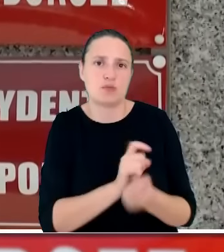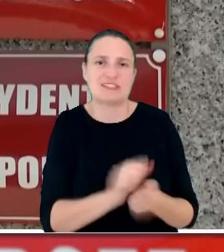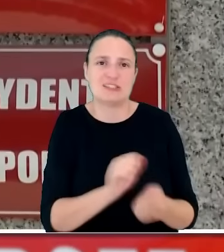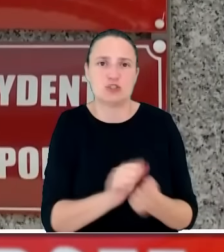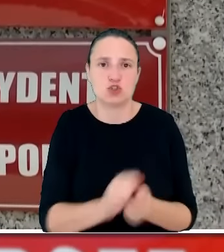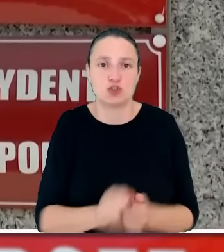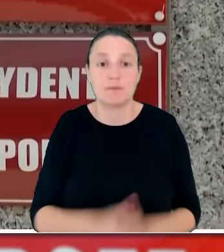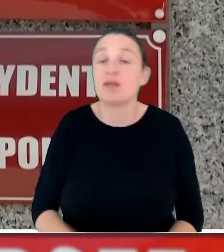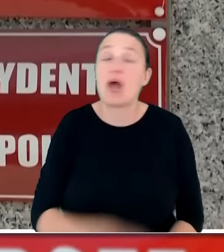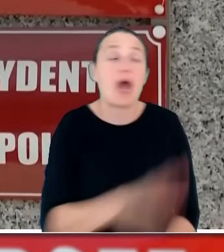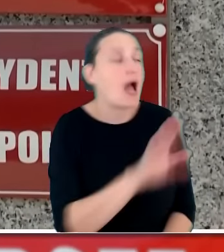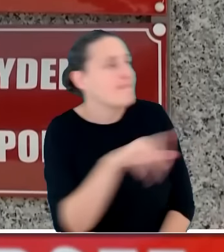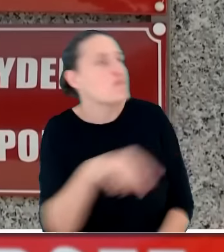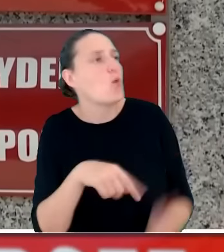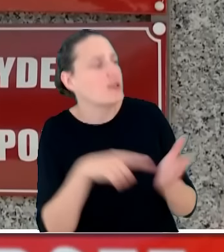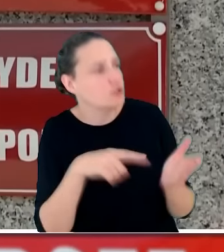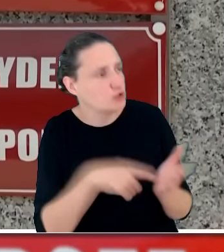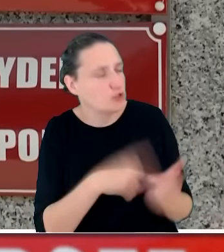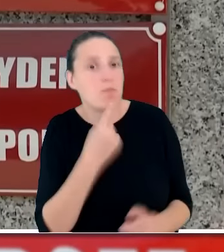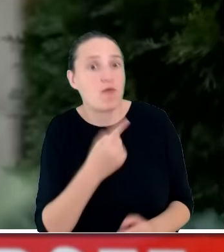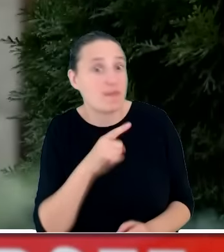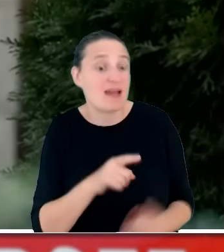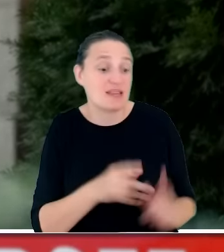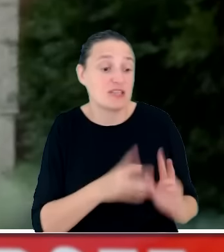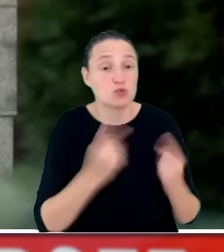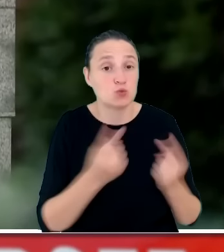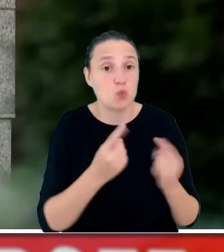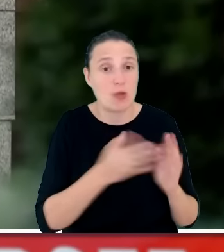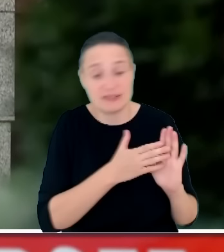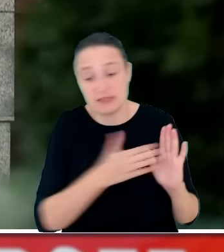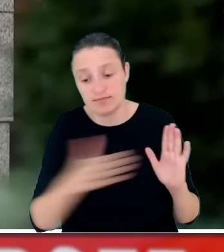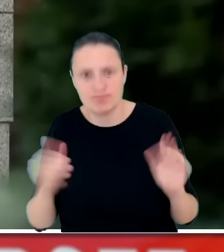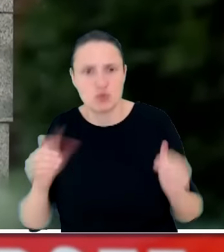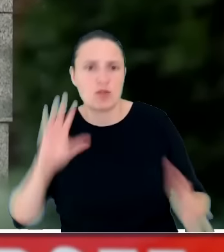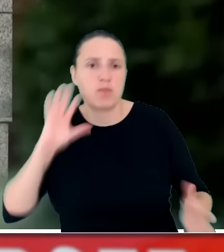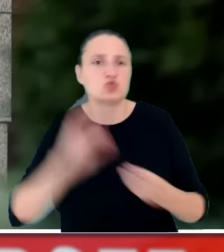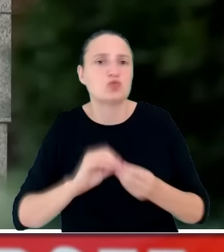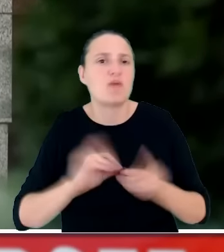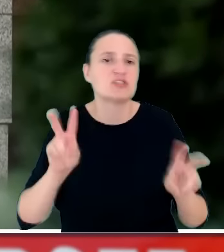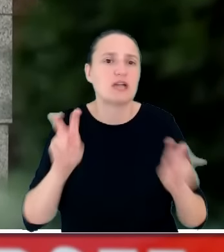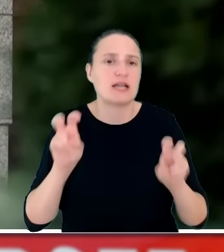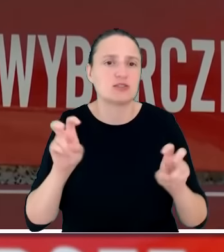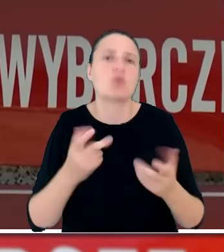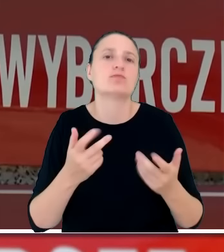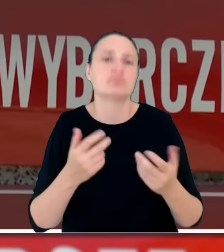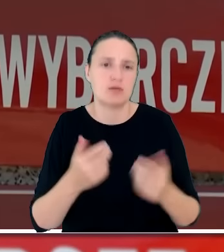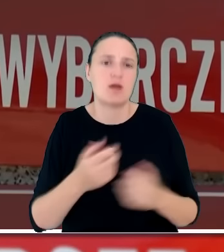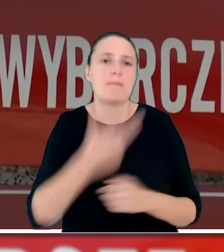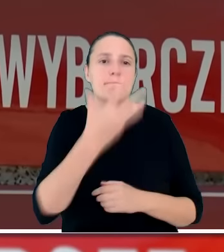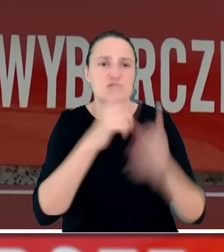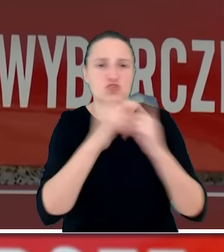pozwolę sobie wejść w słowo, panie redaktorze, które można by zamknąć w jednym prostym haśle. Pięć gwiazdek PiS.